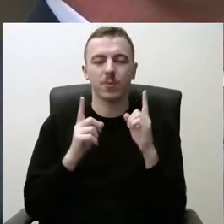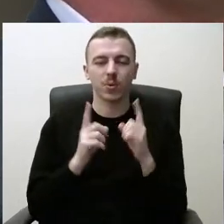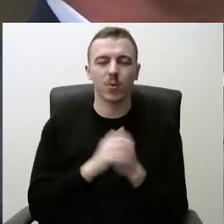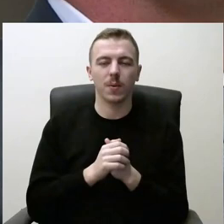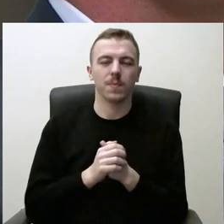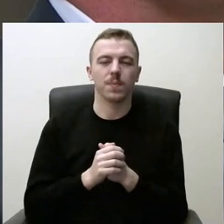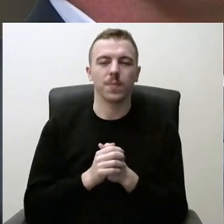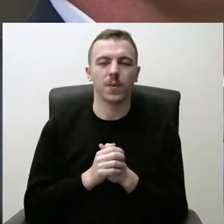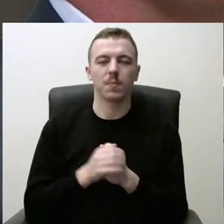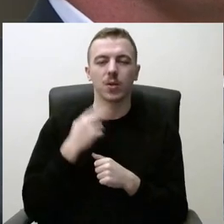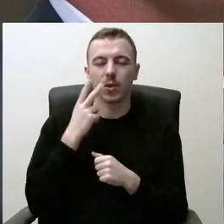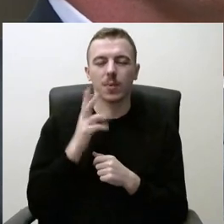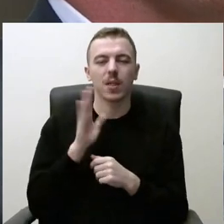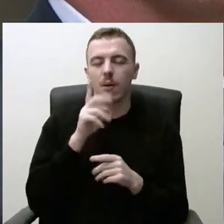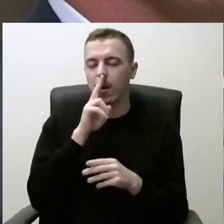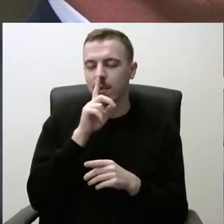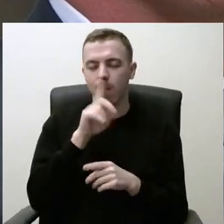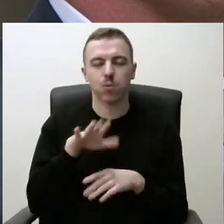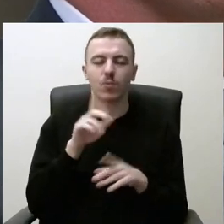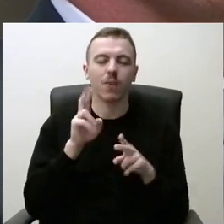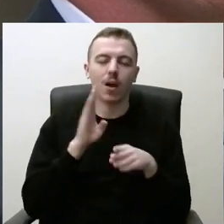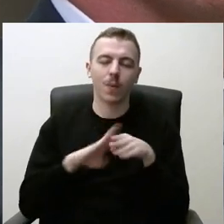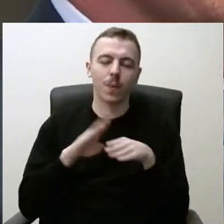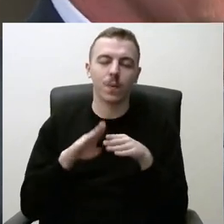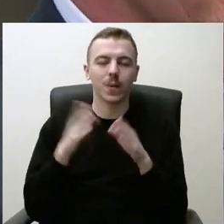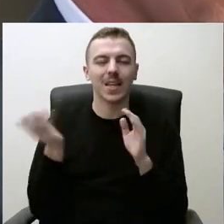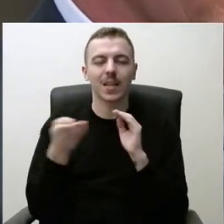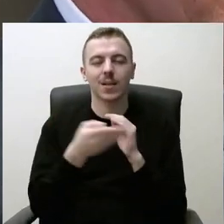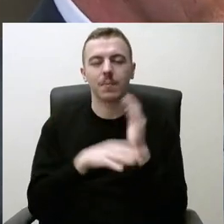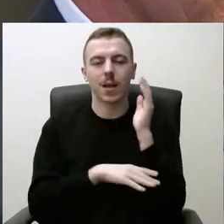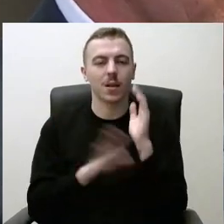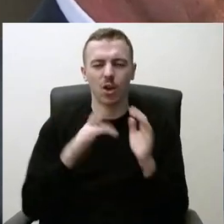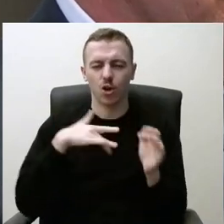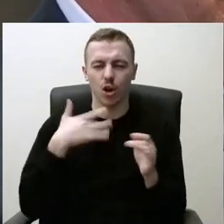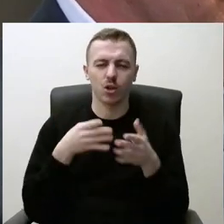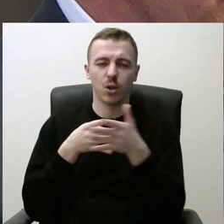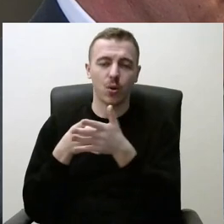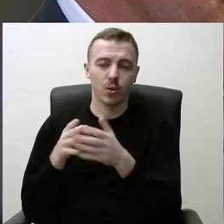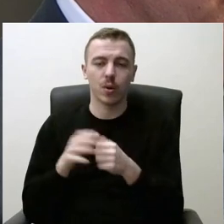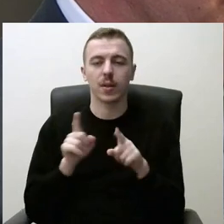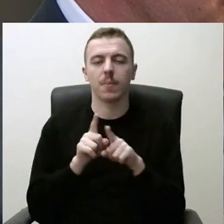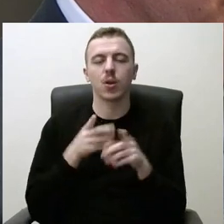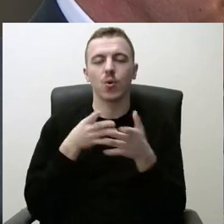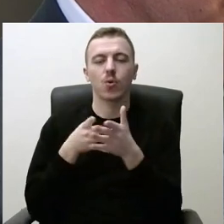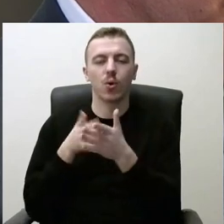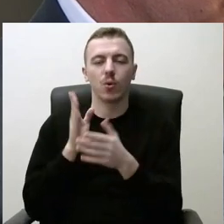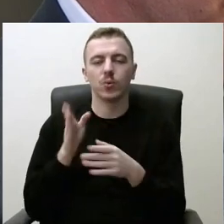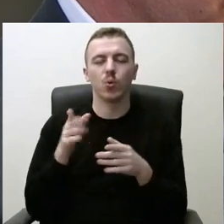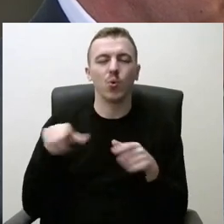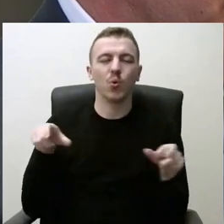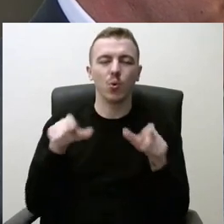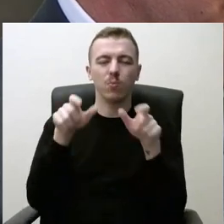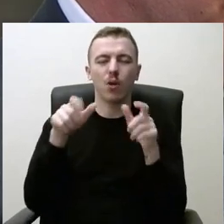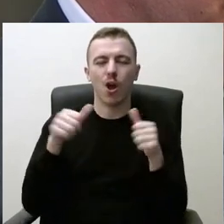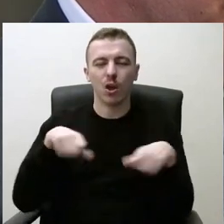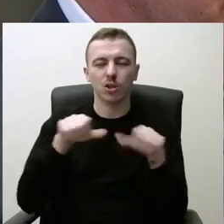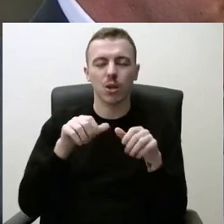kad nebūtų nelegalių kirtimų, kad jie būtų grėžtai kontroliuojami. Taip pat kontroliuosime upių, ežerų